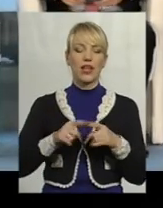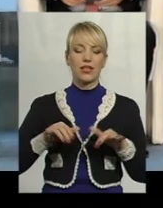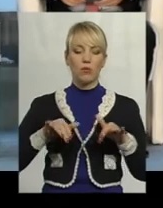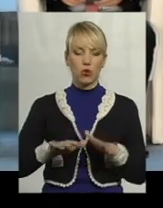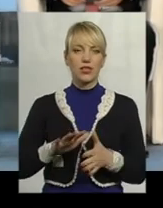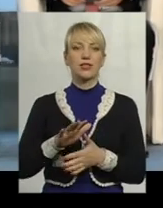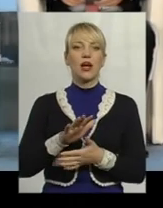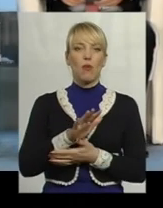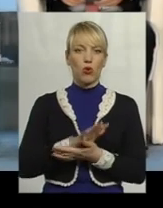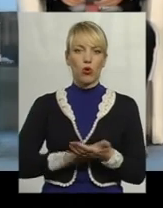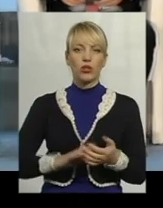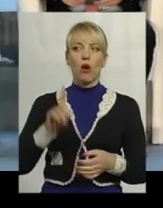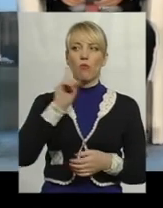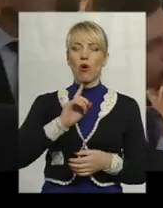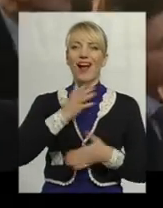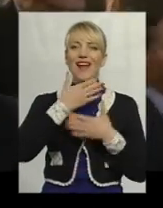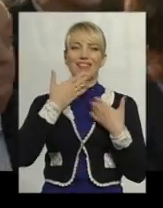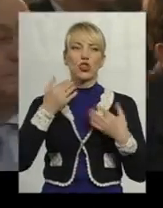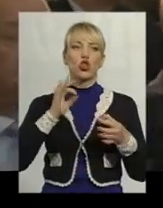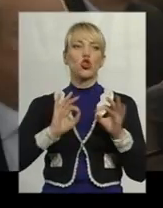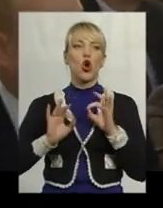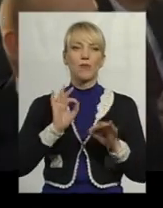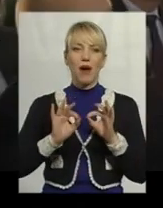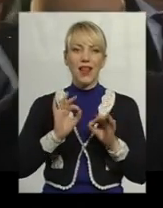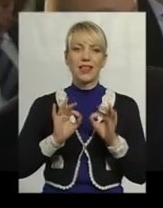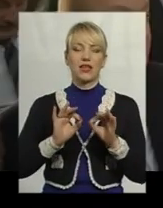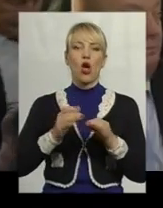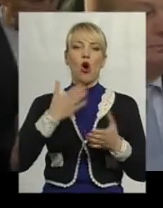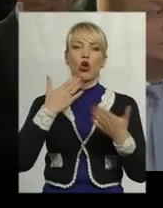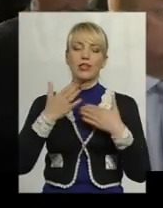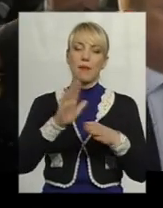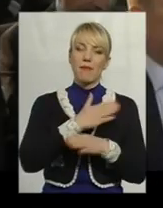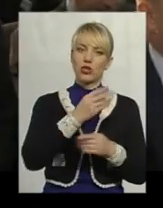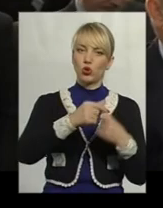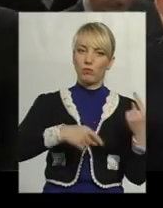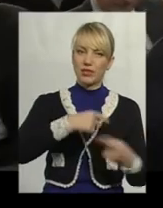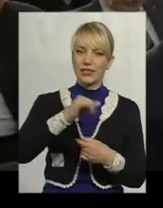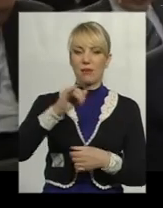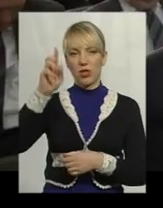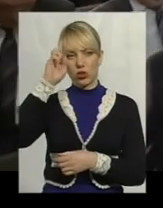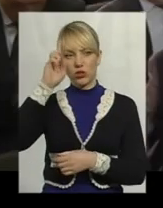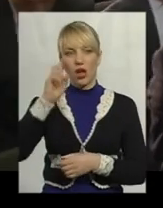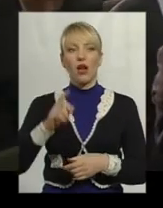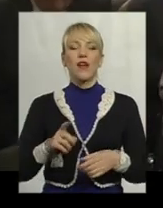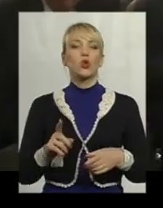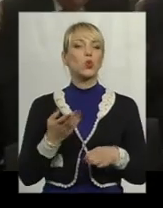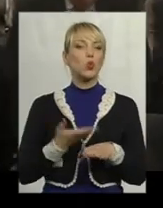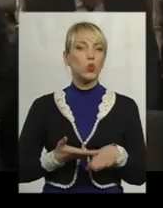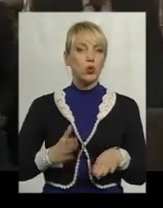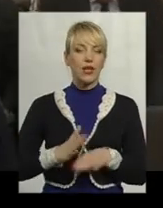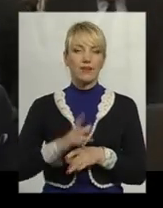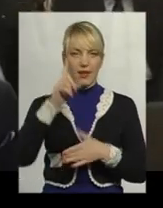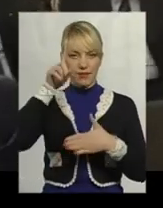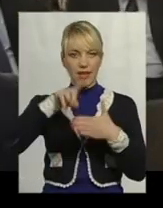Поки немає нормальних відношів між бізнесом і державством, звісно, дуже дуже трудно надіятися